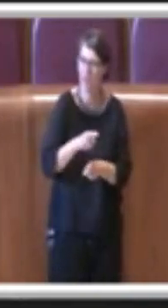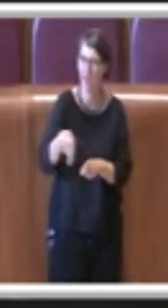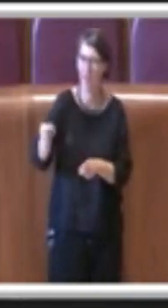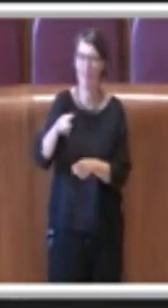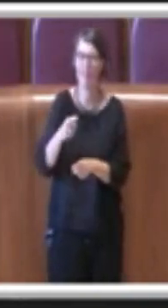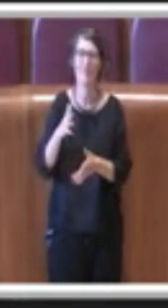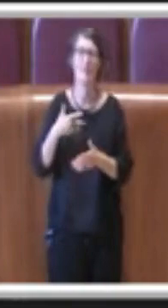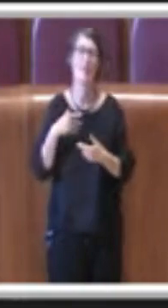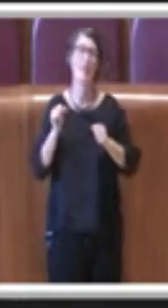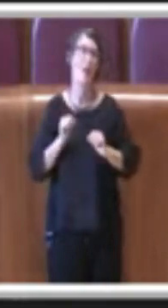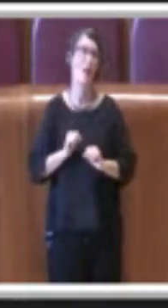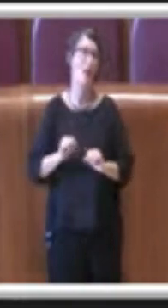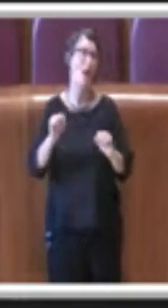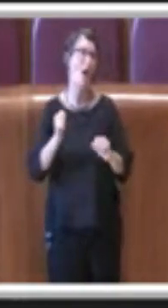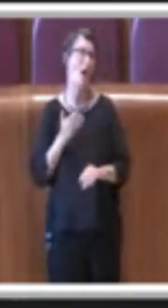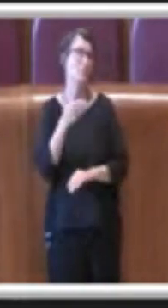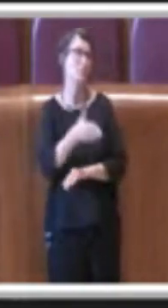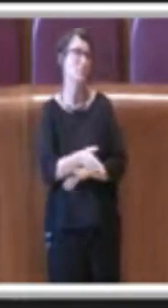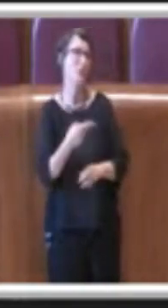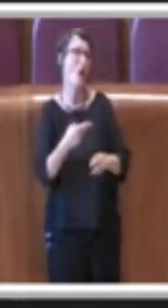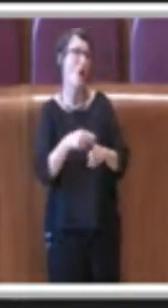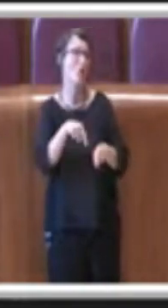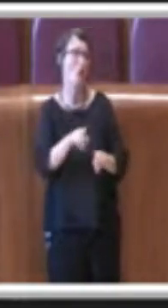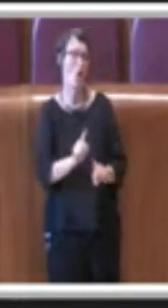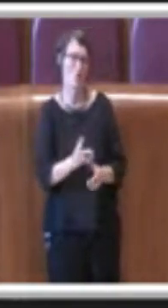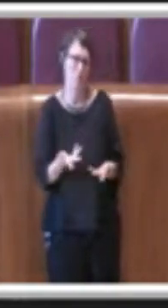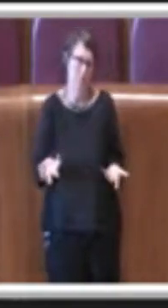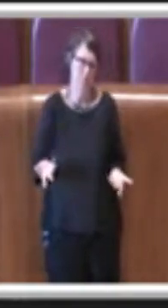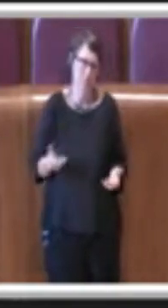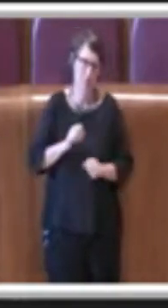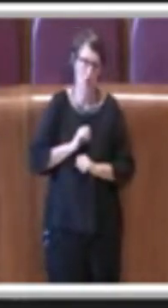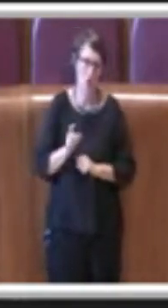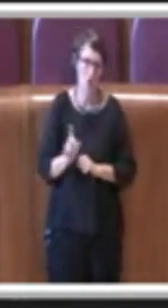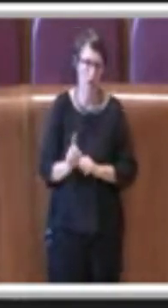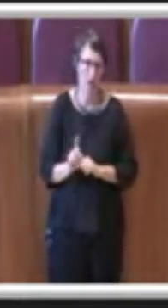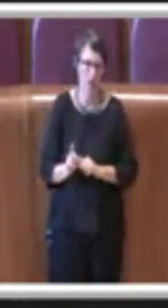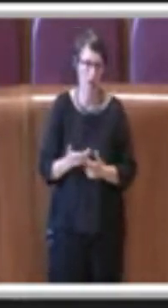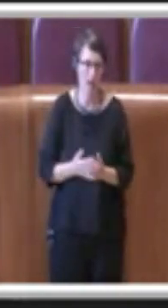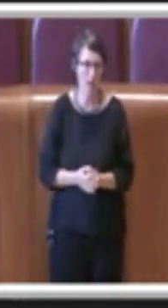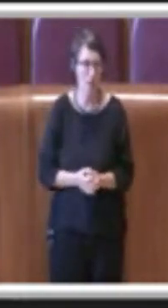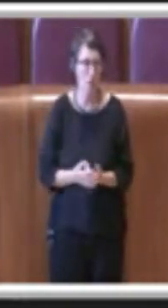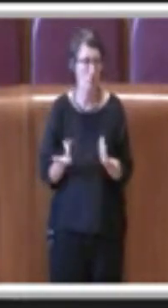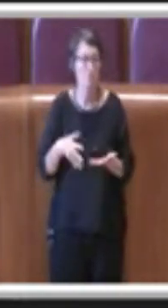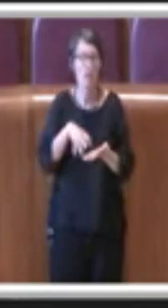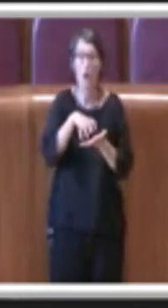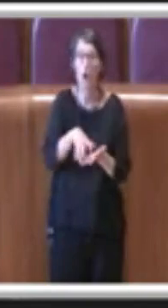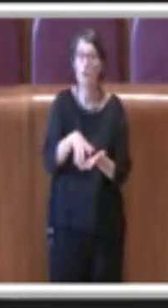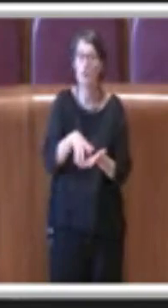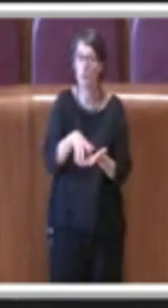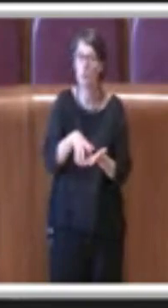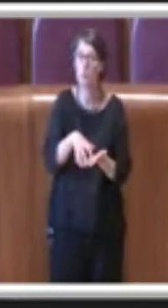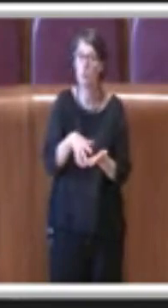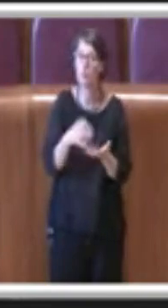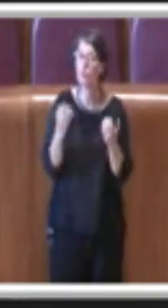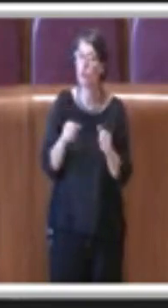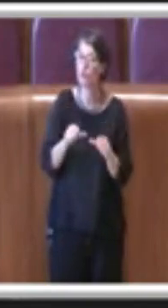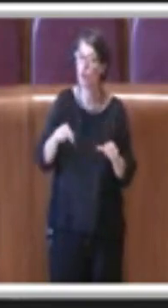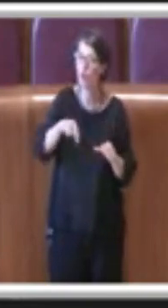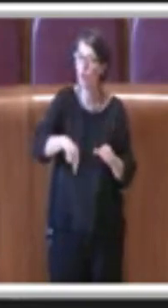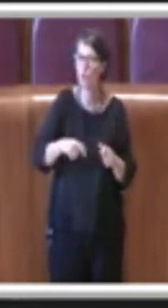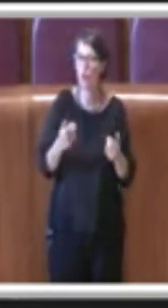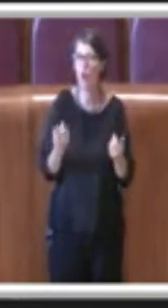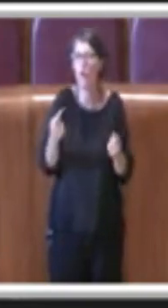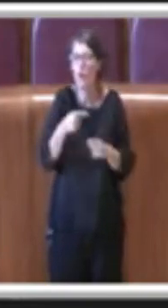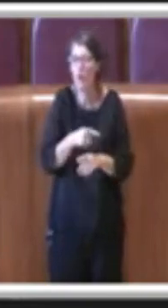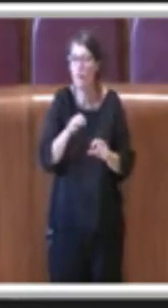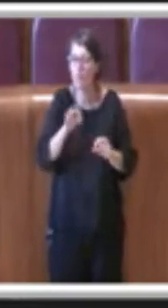visitarci, mentre d'altra parte il contributo di soggiorno è un'entrata finanziaria che aiuta Roma e in